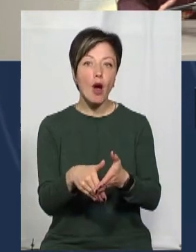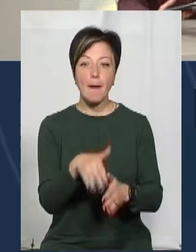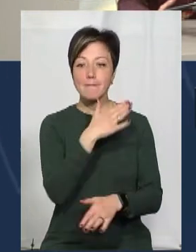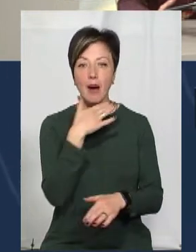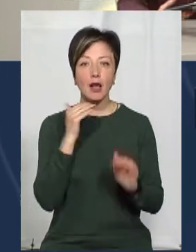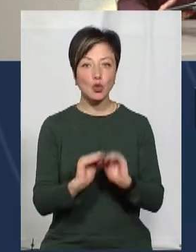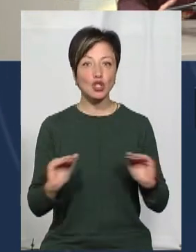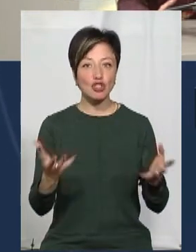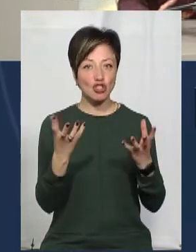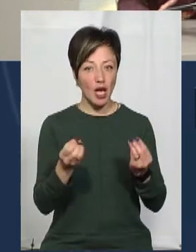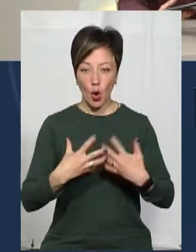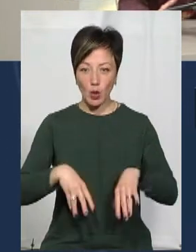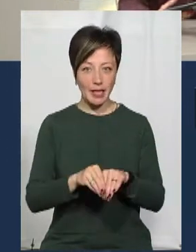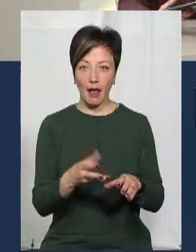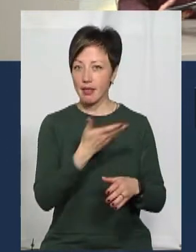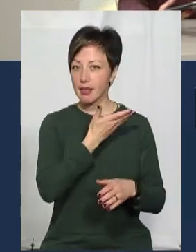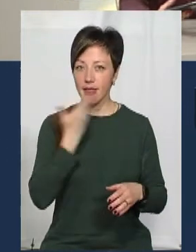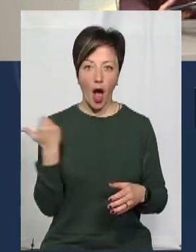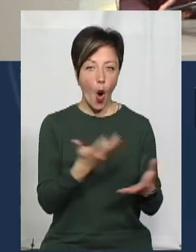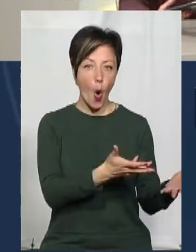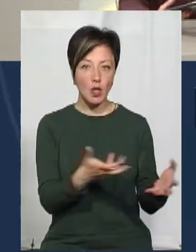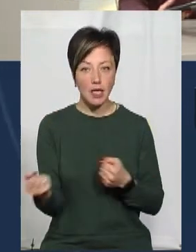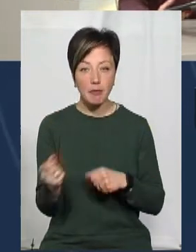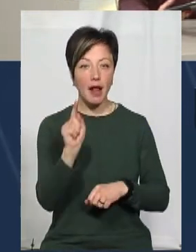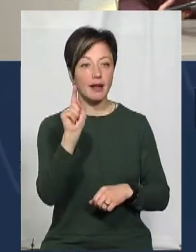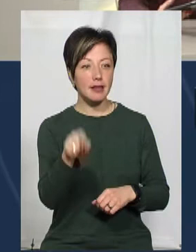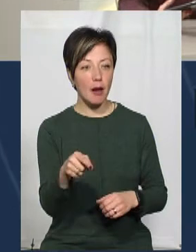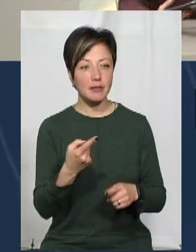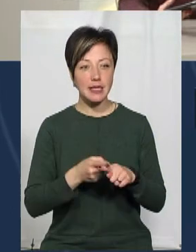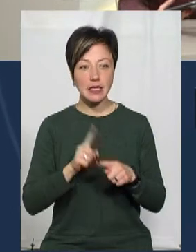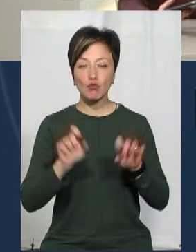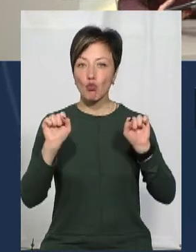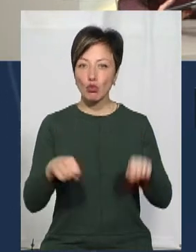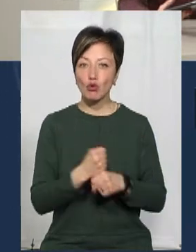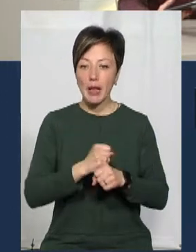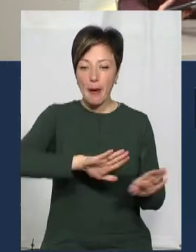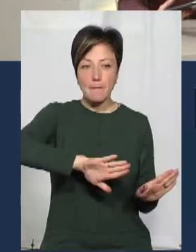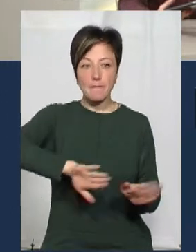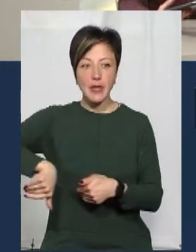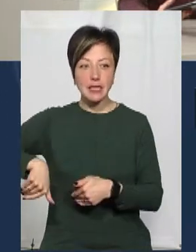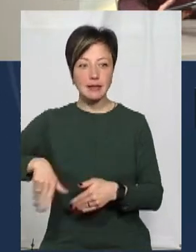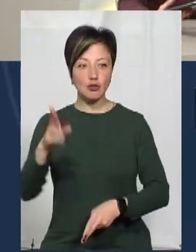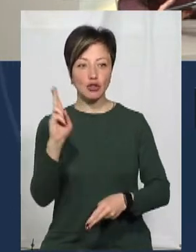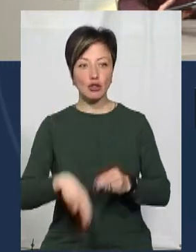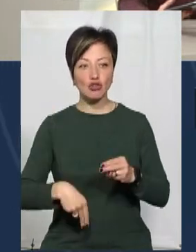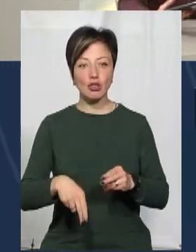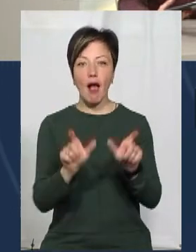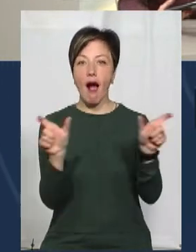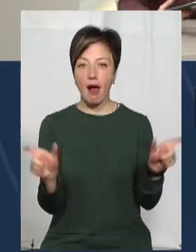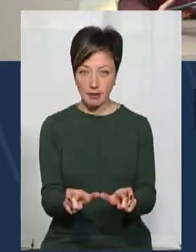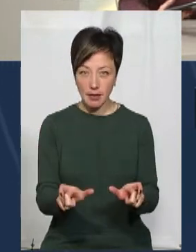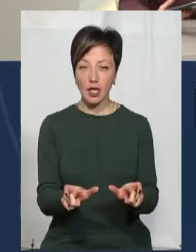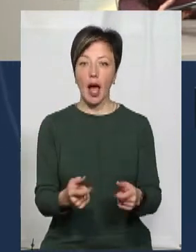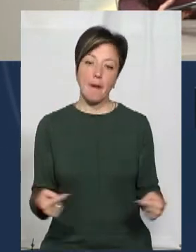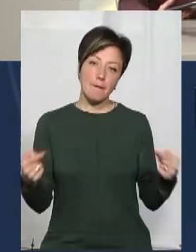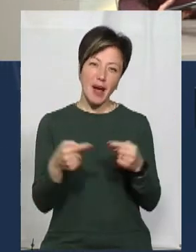багатодітні, ще родина не отримала, тому що це зможуть зробити тільки після того, як закінчиться уже карантин, бо